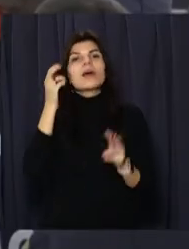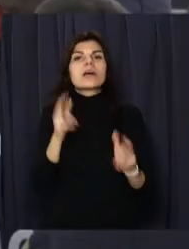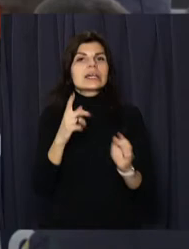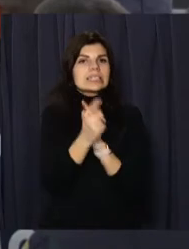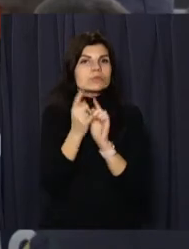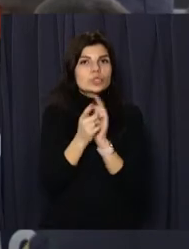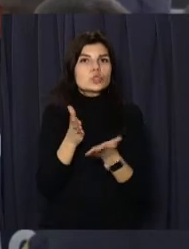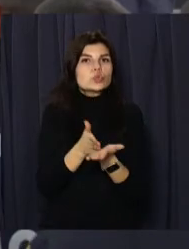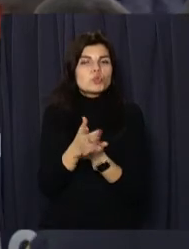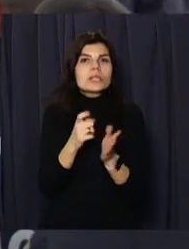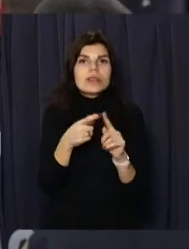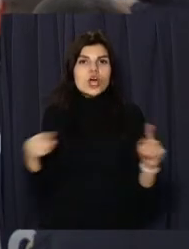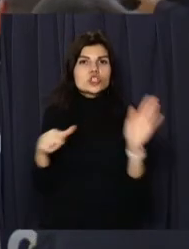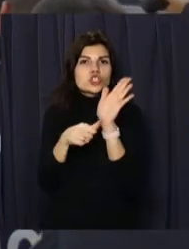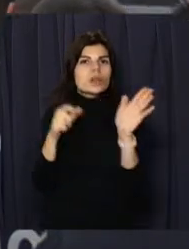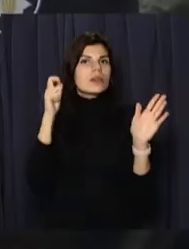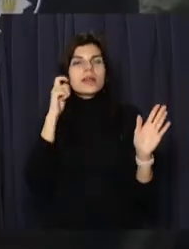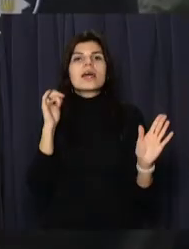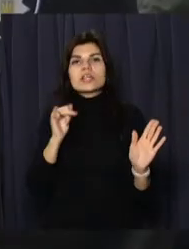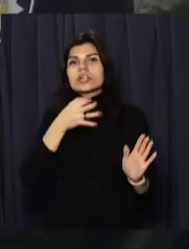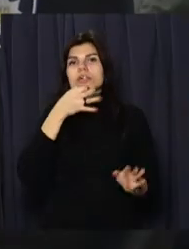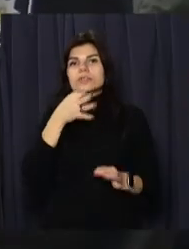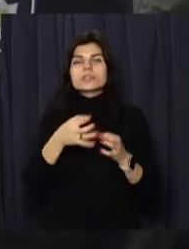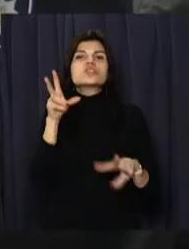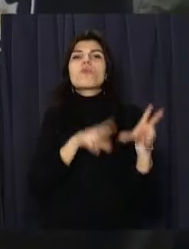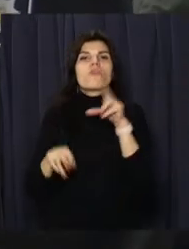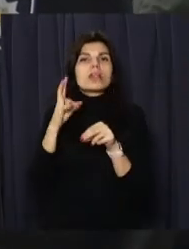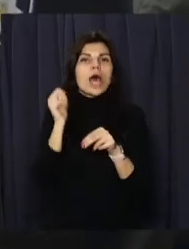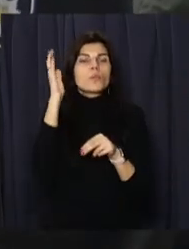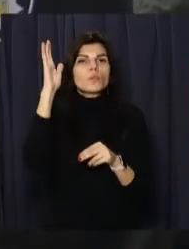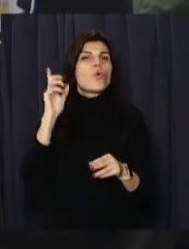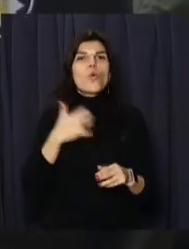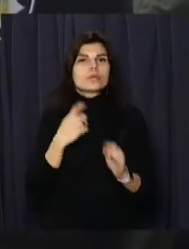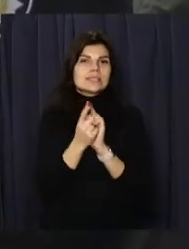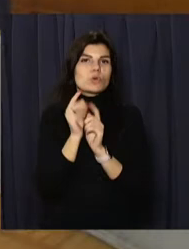змінилася служба за ці роки та висловили свої сподівання на майбутнє.